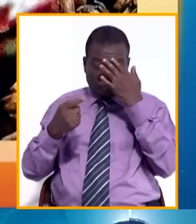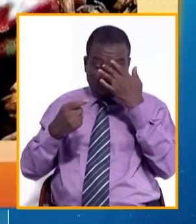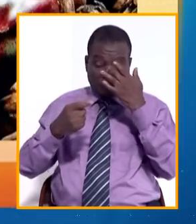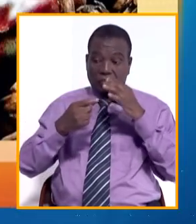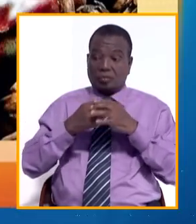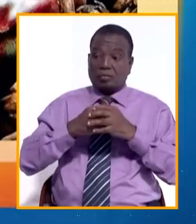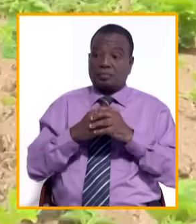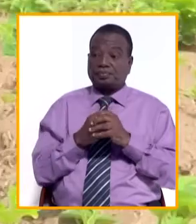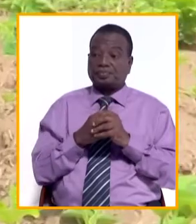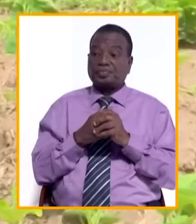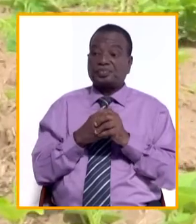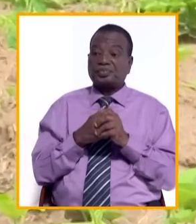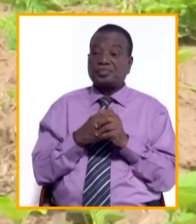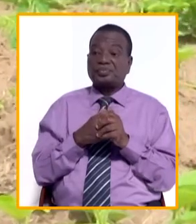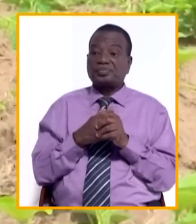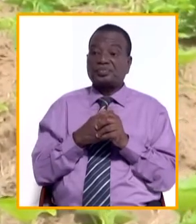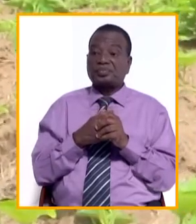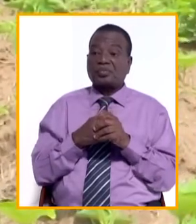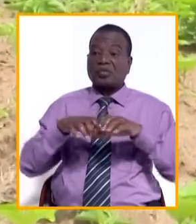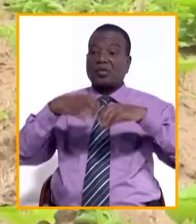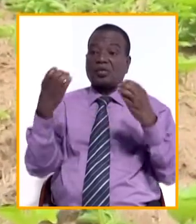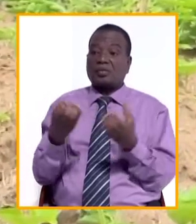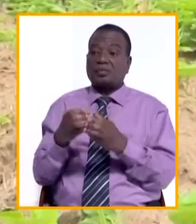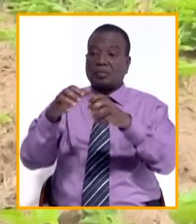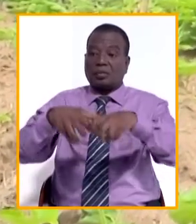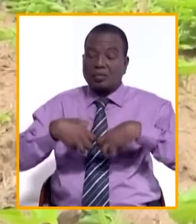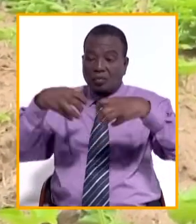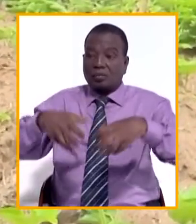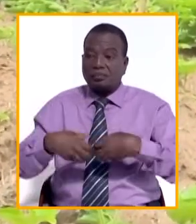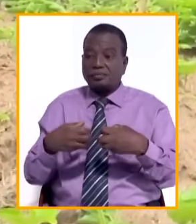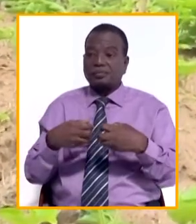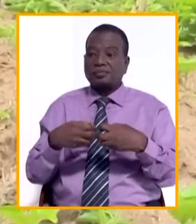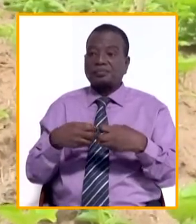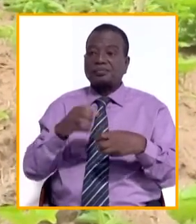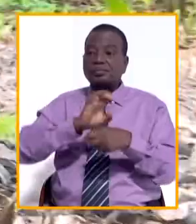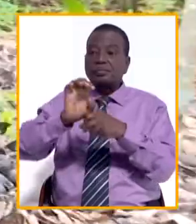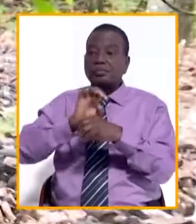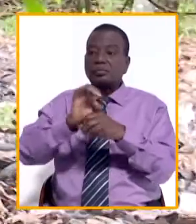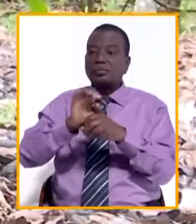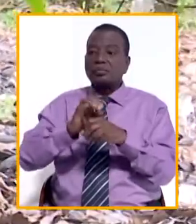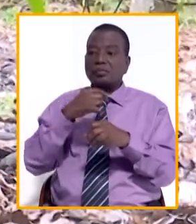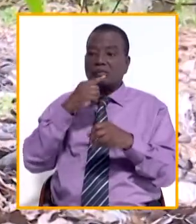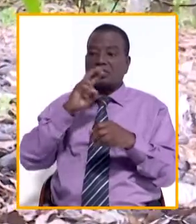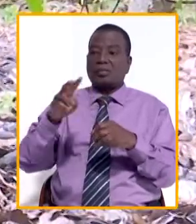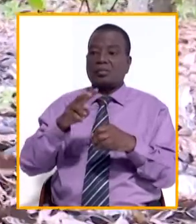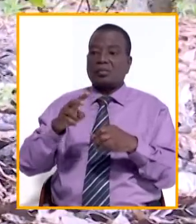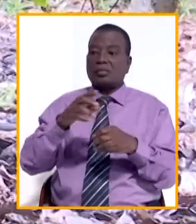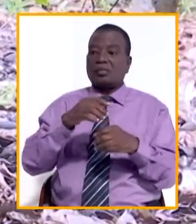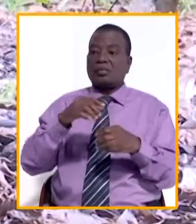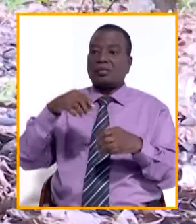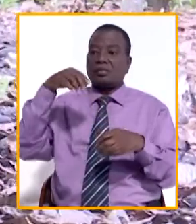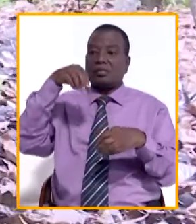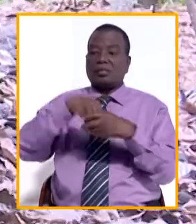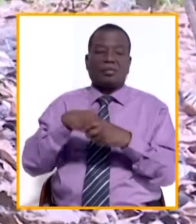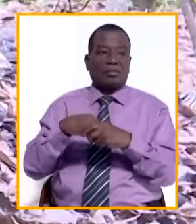Didier Nguesson. Les coopératives agricoles, notamment celles du cacao, constituent un maillon essentiel dans